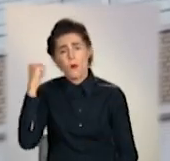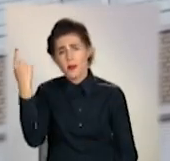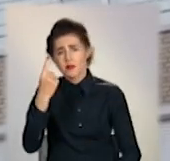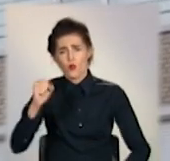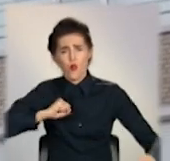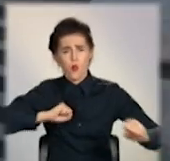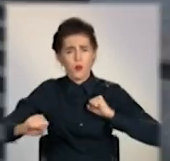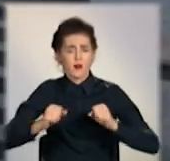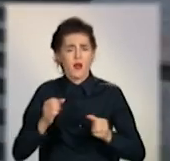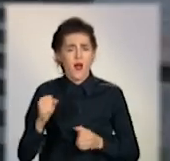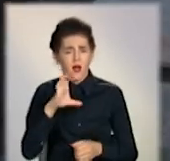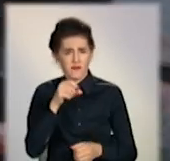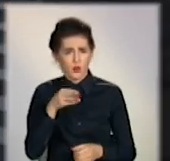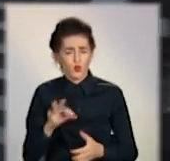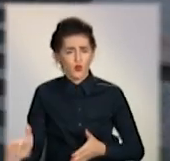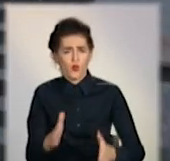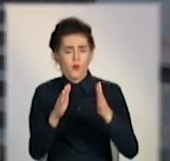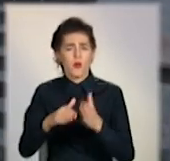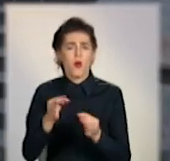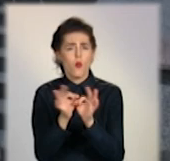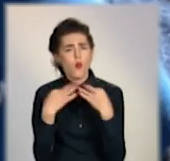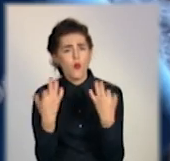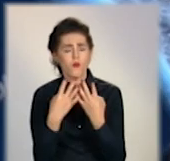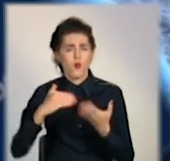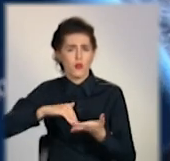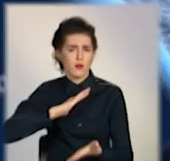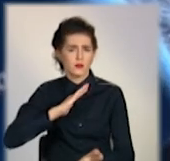автомобільних доріг пояснити ситуацію нам відмовилися.